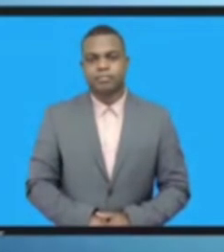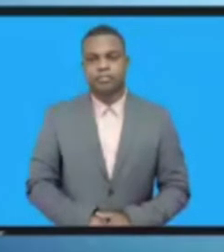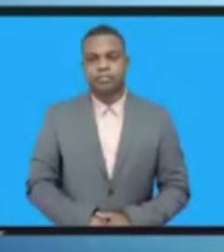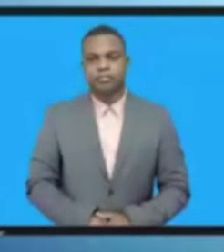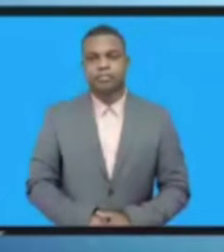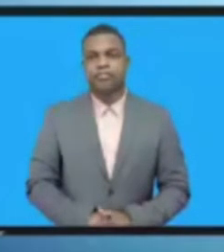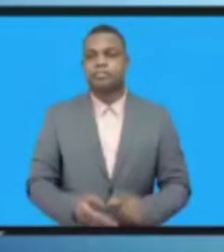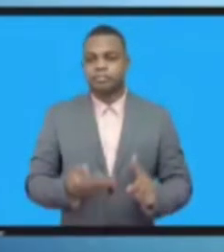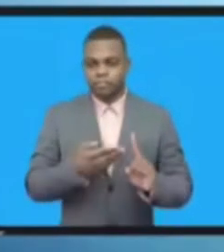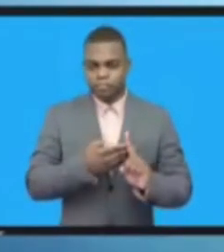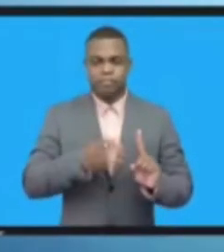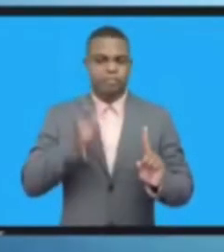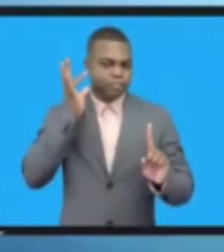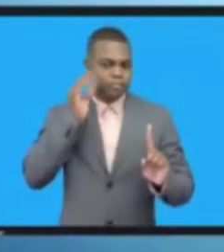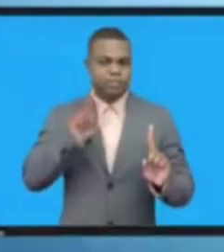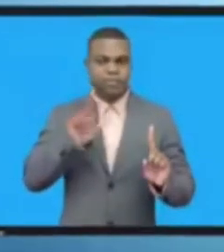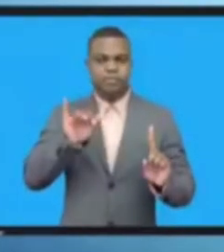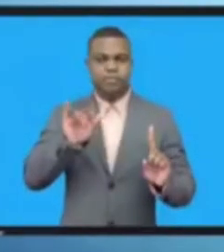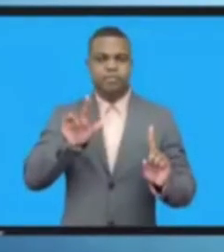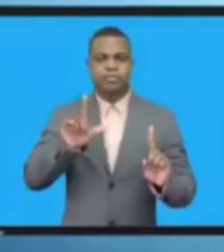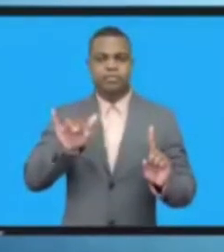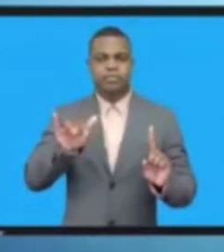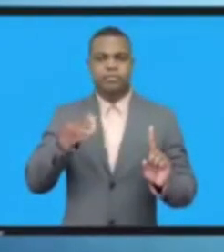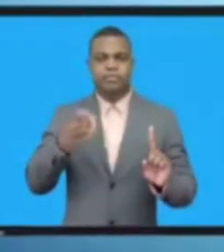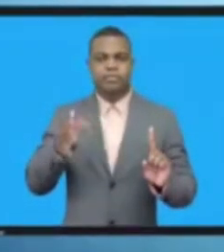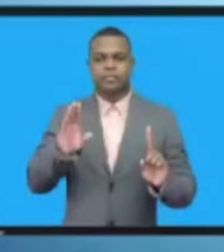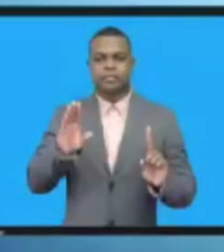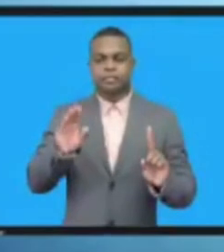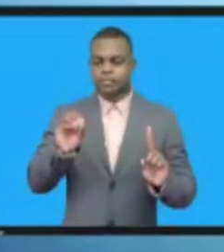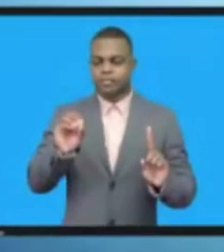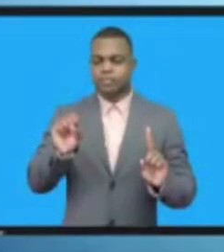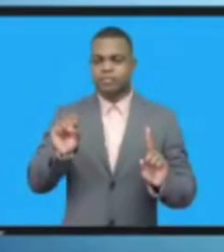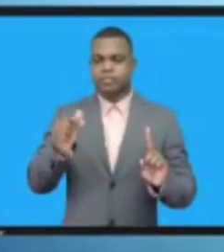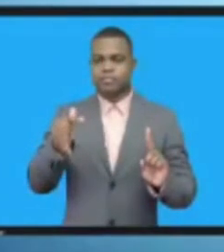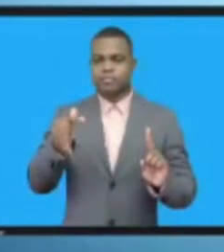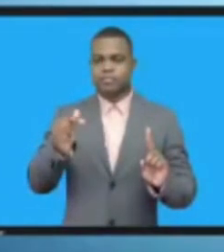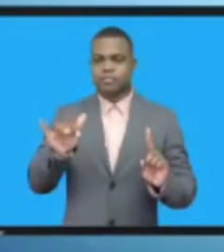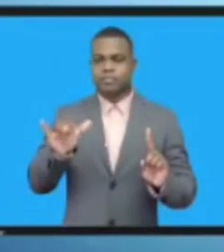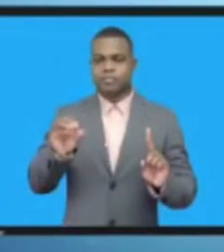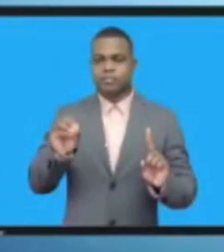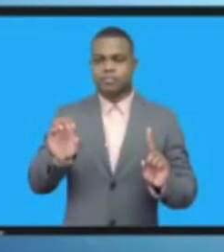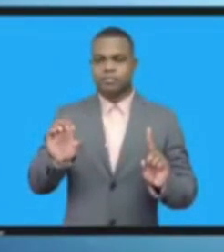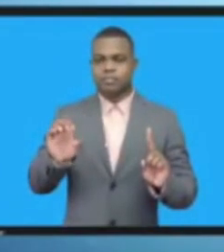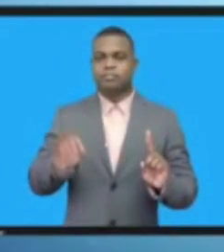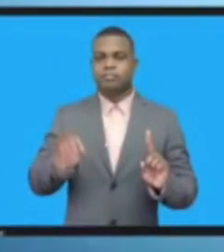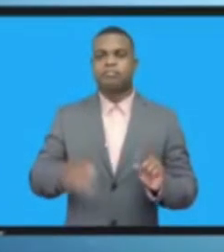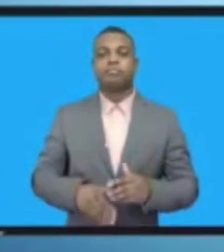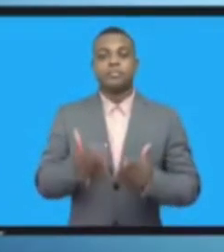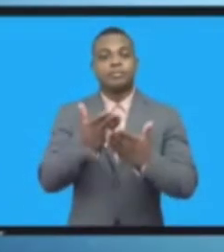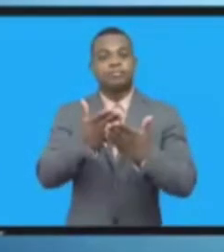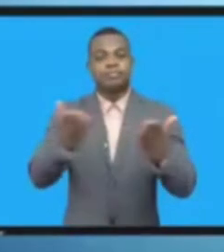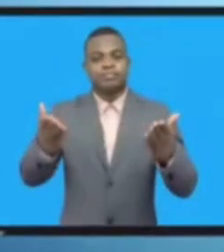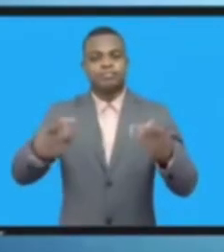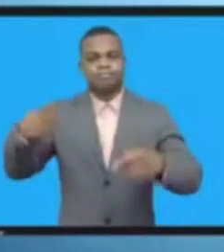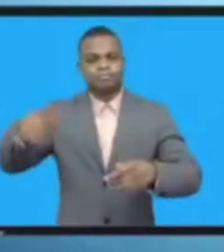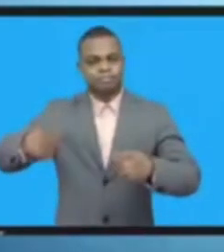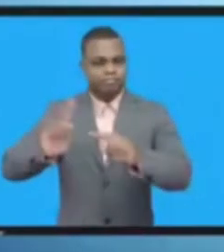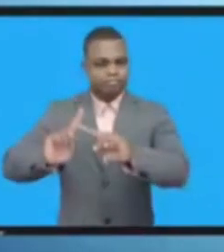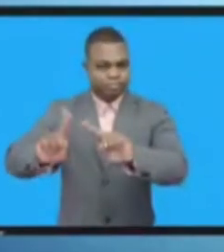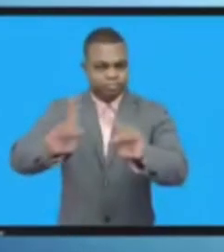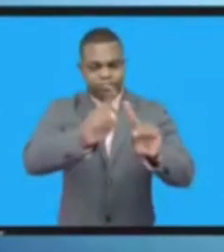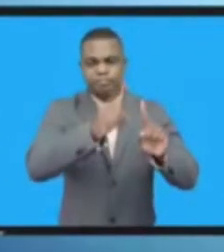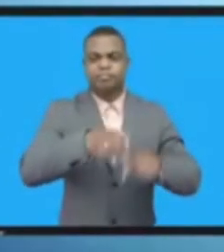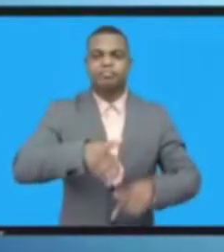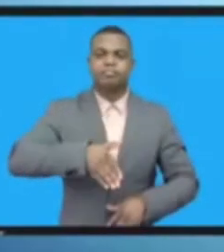أصحاب المعالي حضرة أديوف الكرام حضرة الزملاء الكرام حضر السيدات والسادة